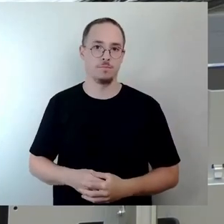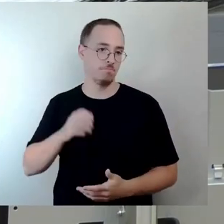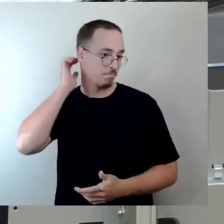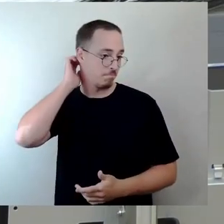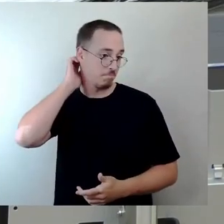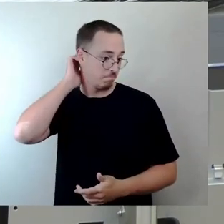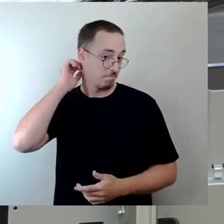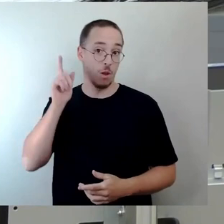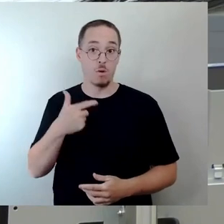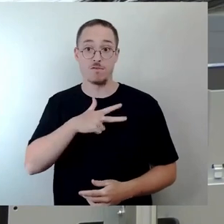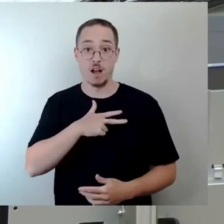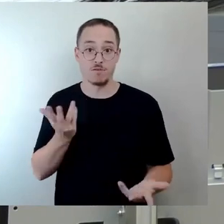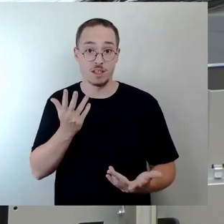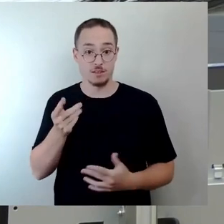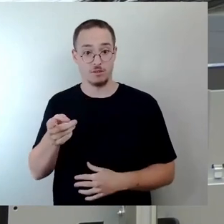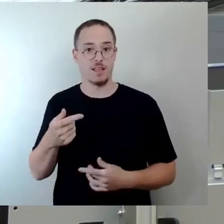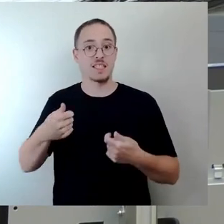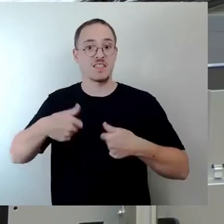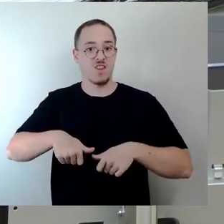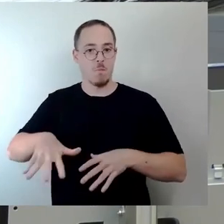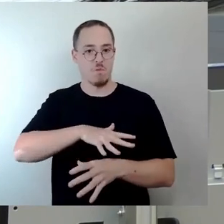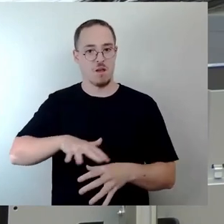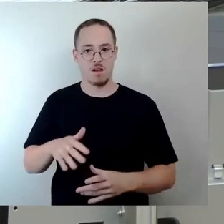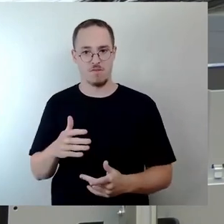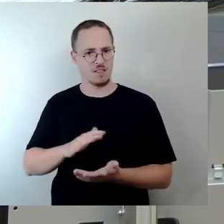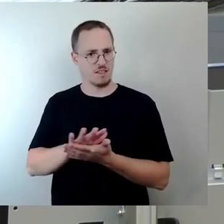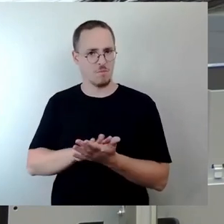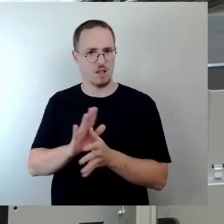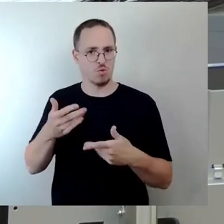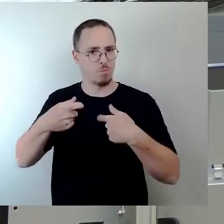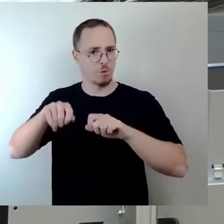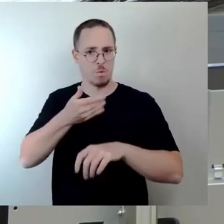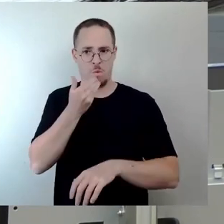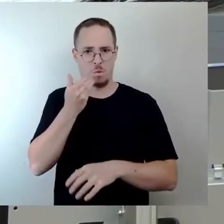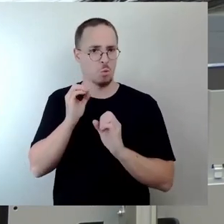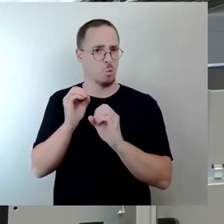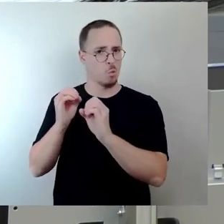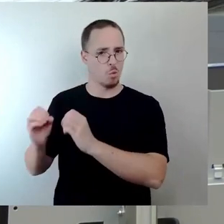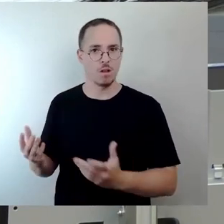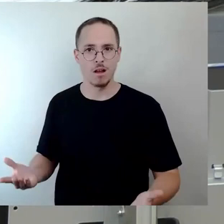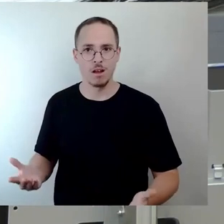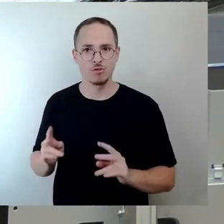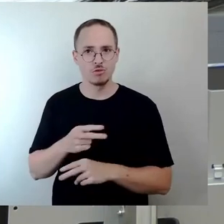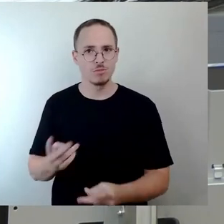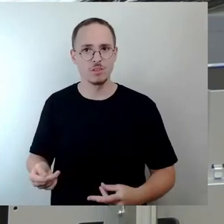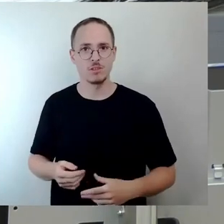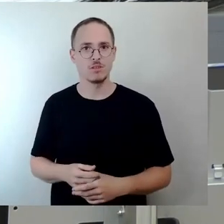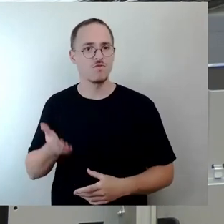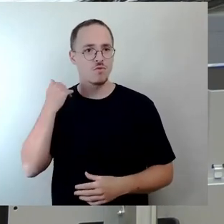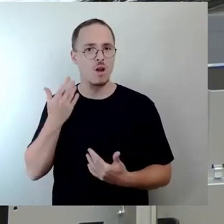völlig unbebaut gewesen, sondern dort hat sogar ein Krieg überstanden, ich weiß gar wo es hingekommen ist, hat das kleine Zwingerschlösschen gestanden,